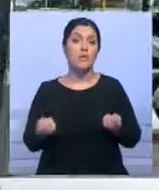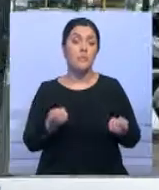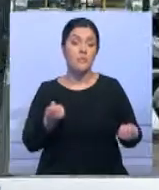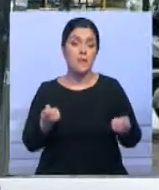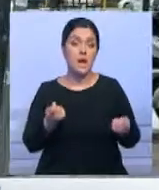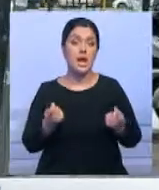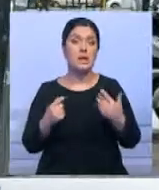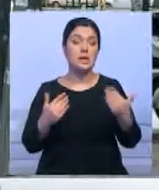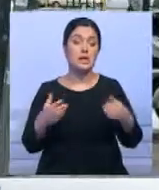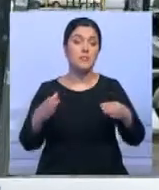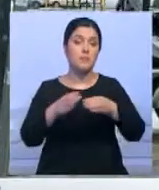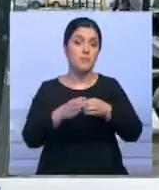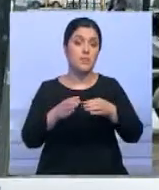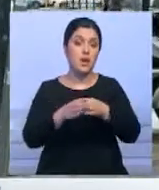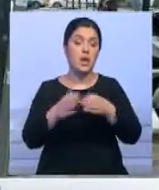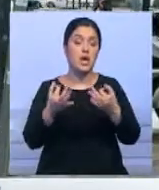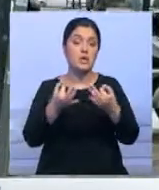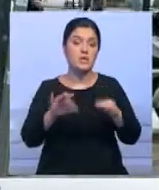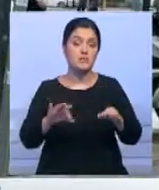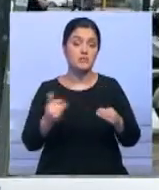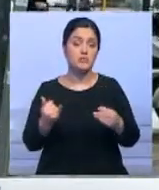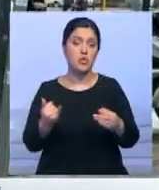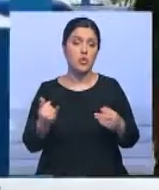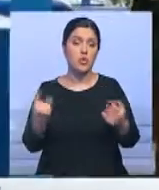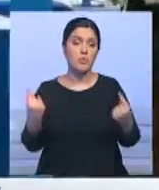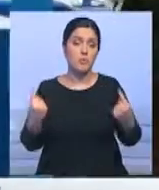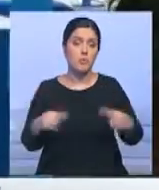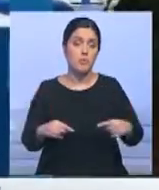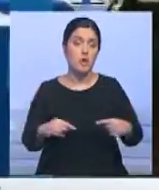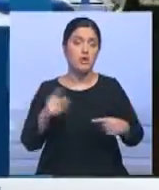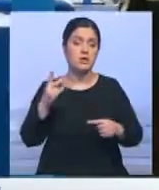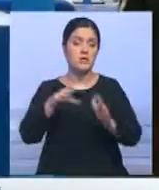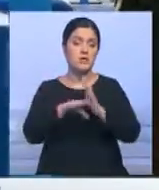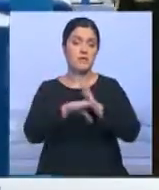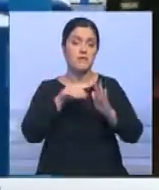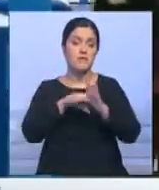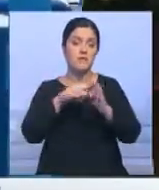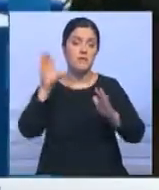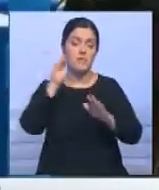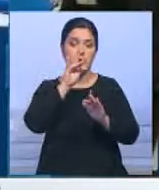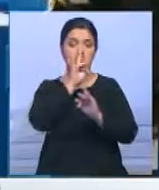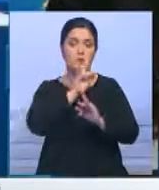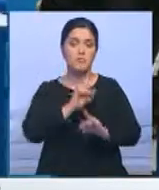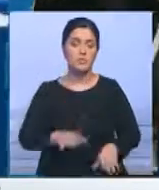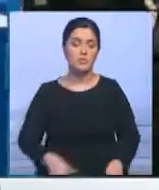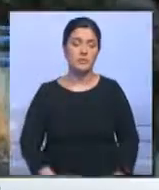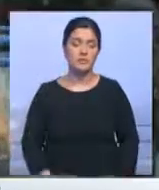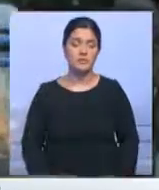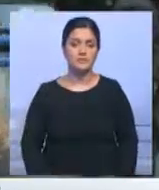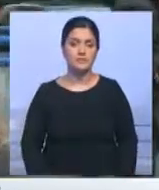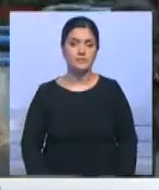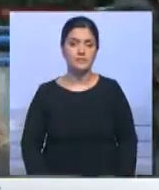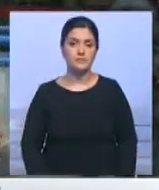демократической партии Матео Ренци упала и рассчитывать на высокие результаты в голосовании больше не может.